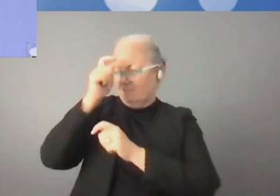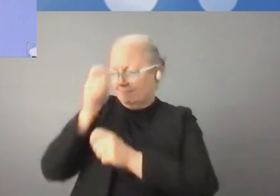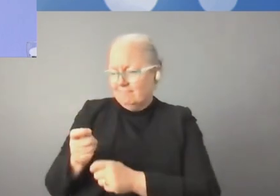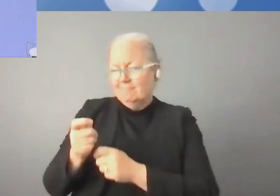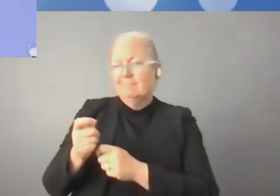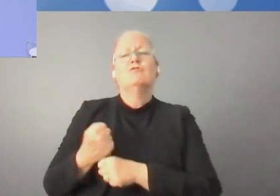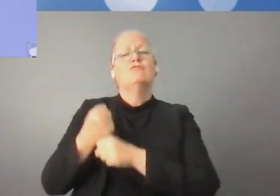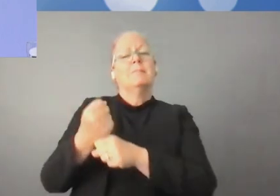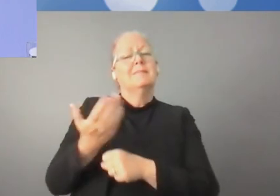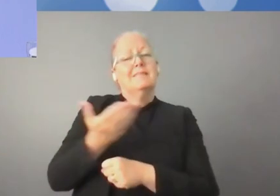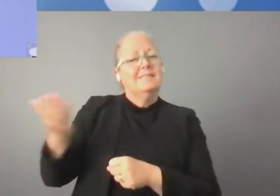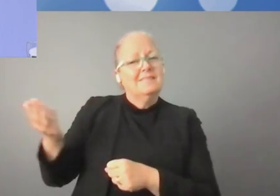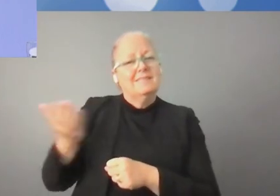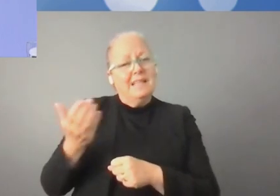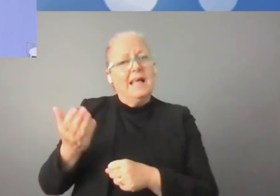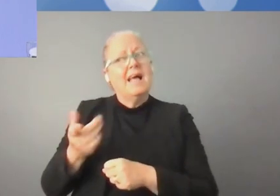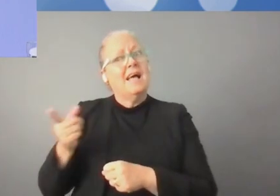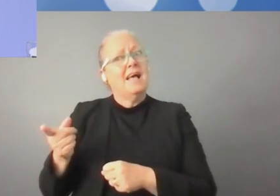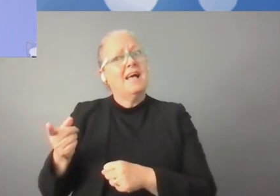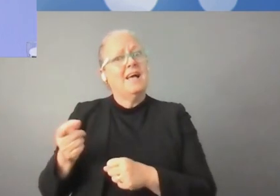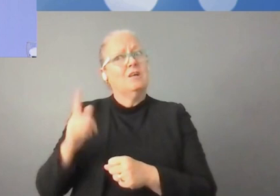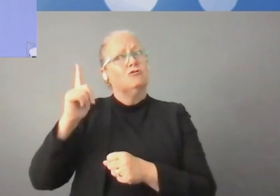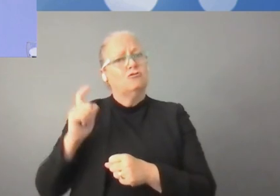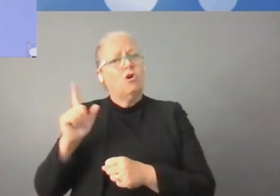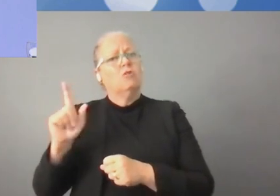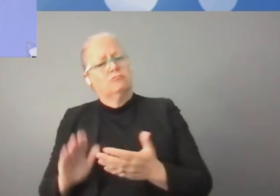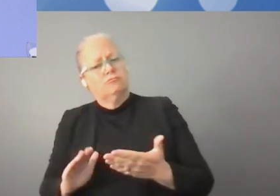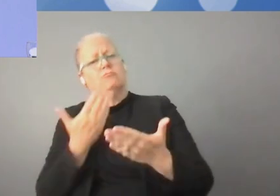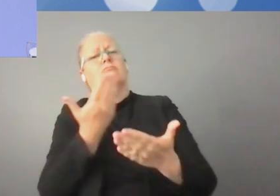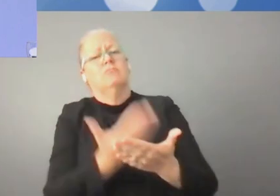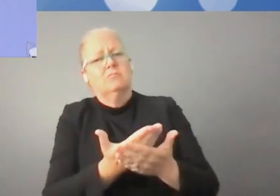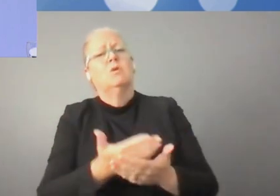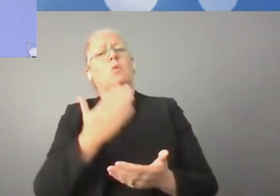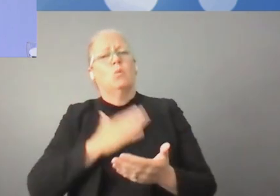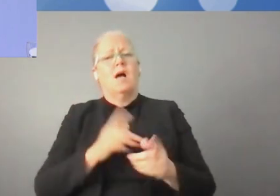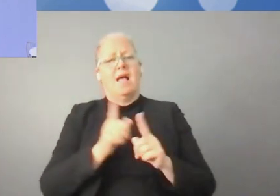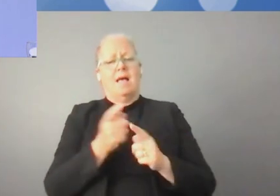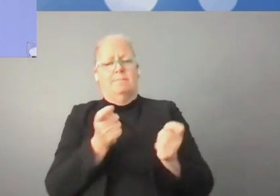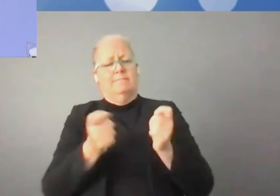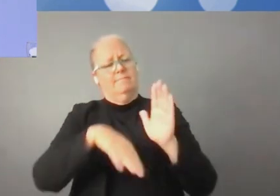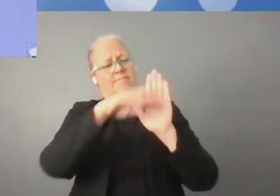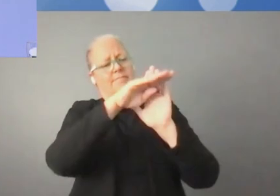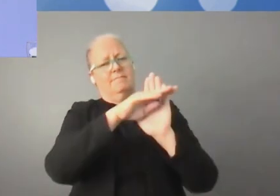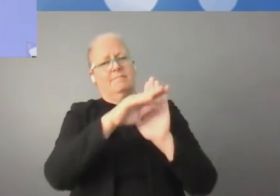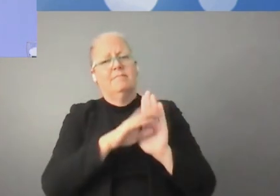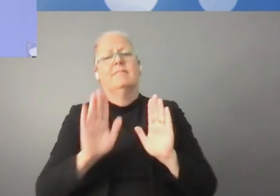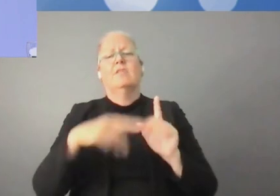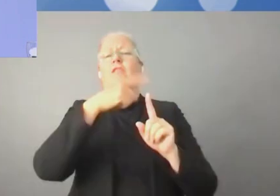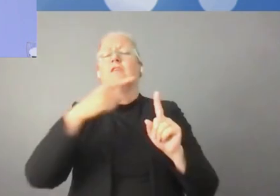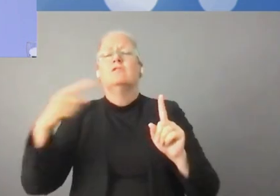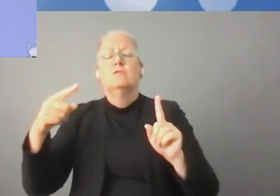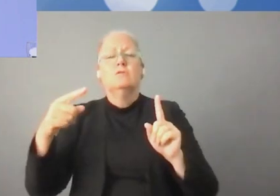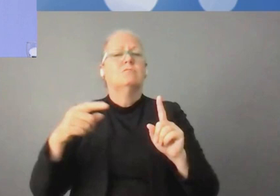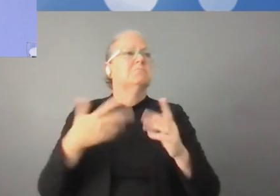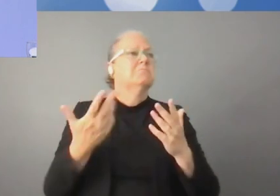La vice-présidente de la Banque européenne d'investissement a pris la parole il y quelques instants. Il a été question de propositions